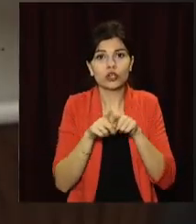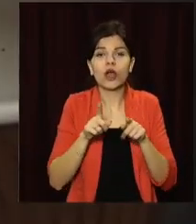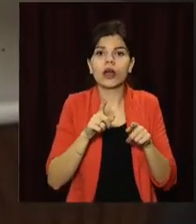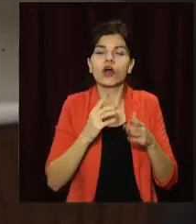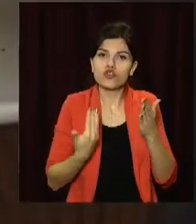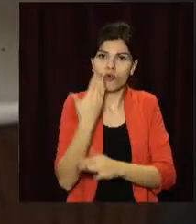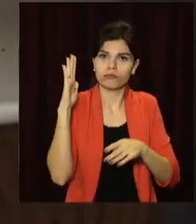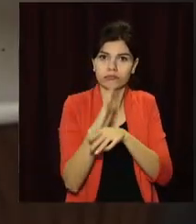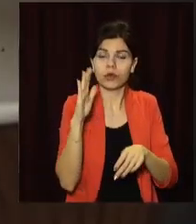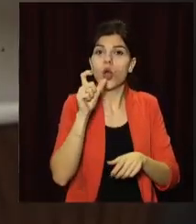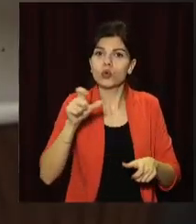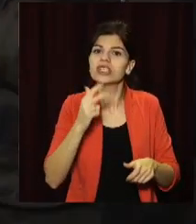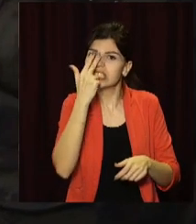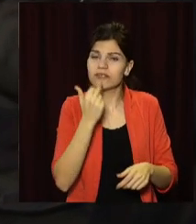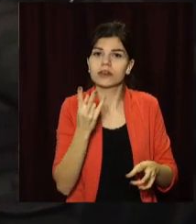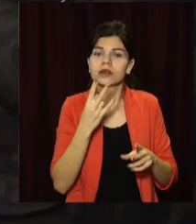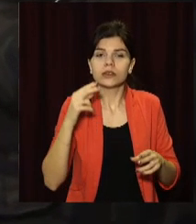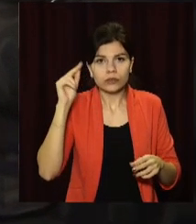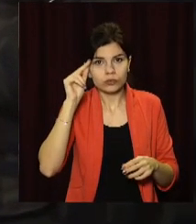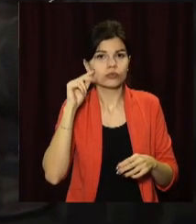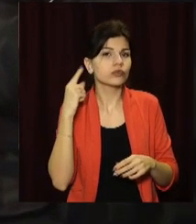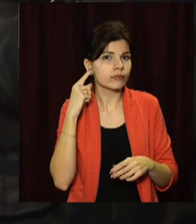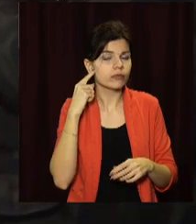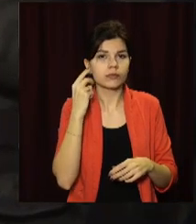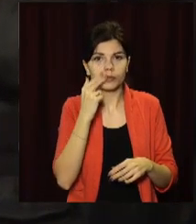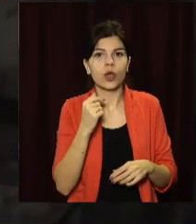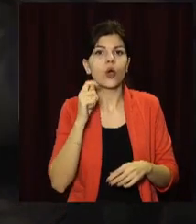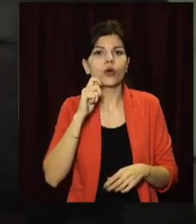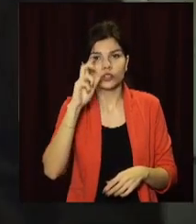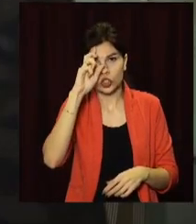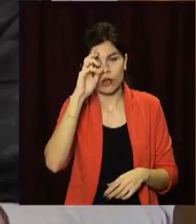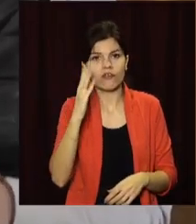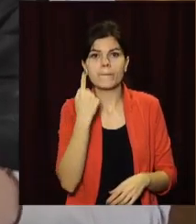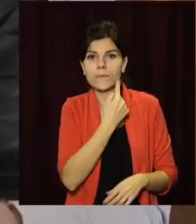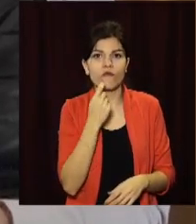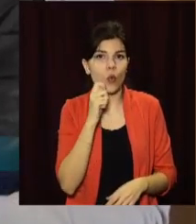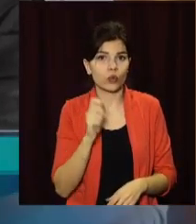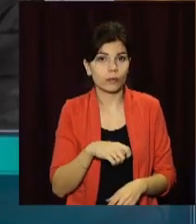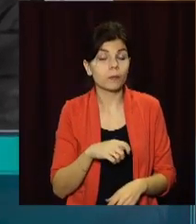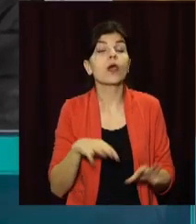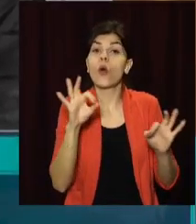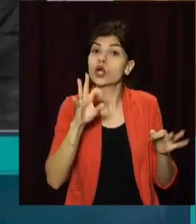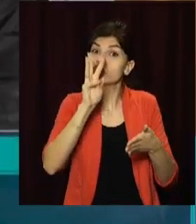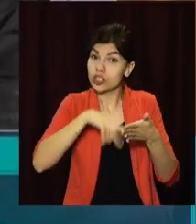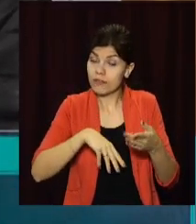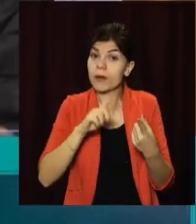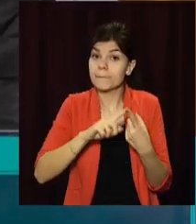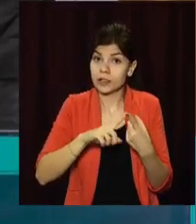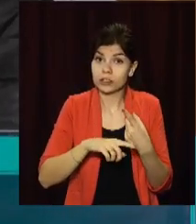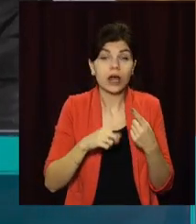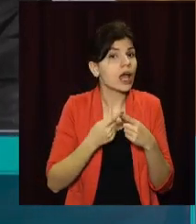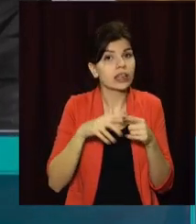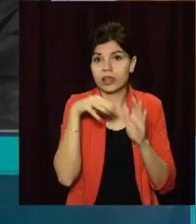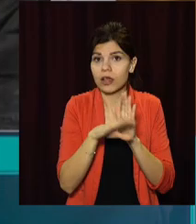нововведенню люди звикнуть до звучання державної мови. Щодо штрафів. По-перше, вони не